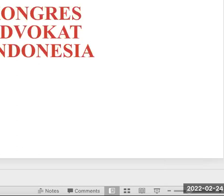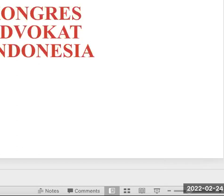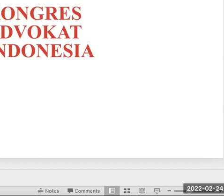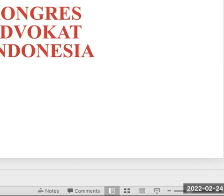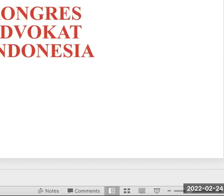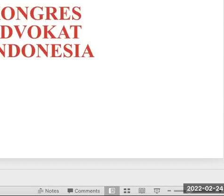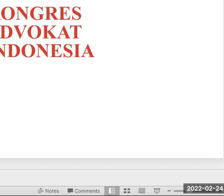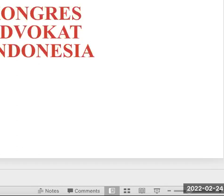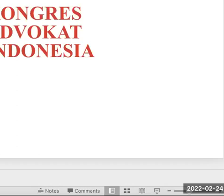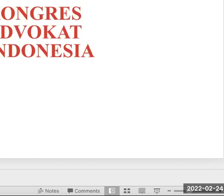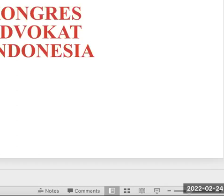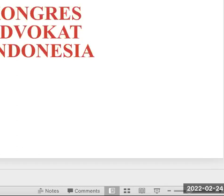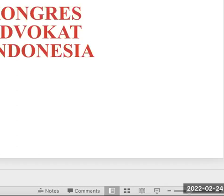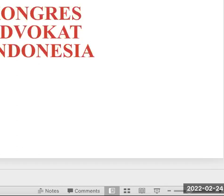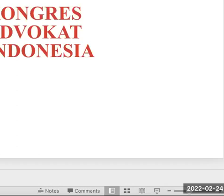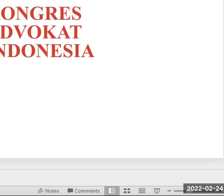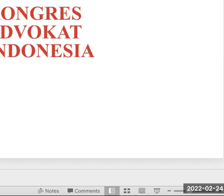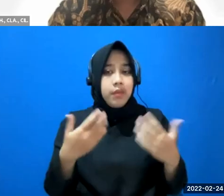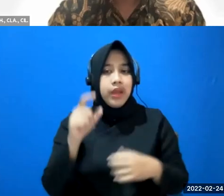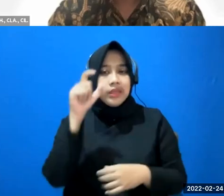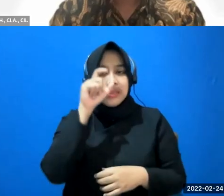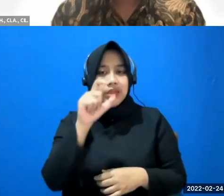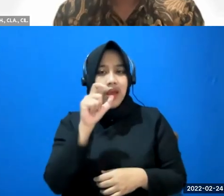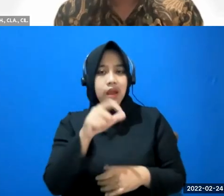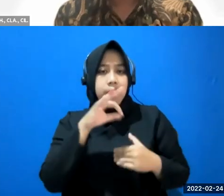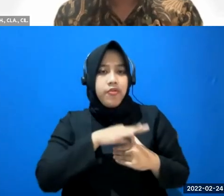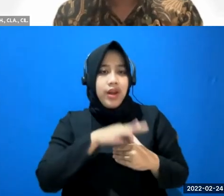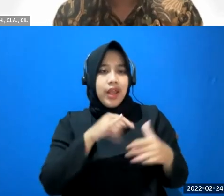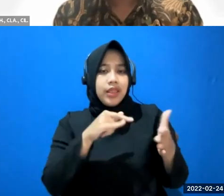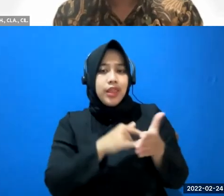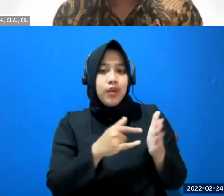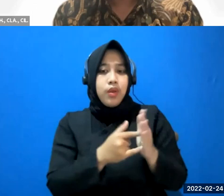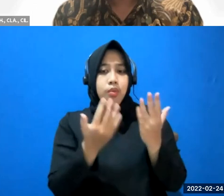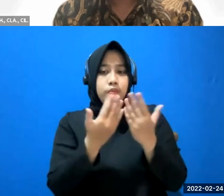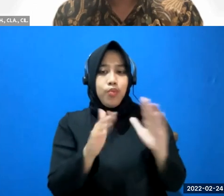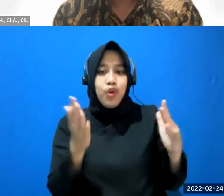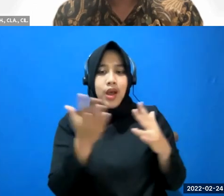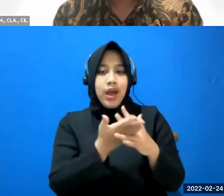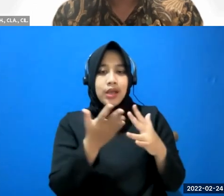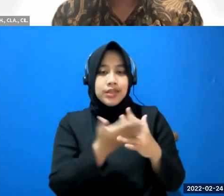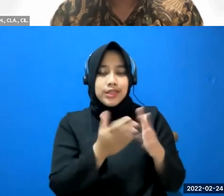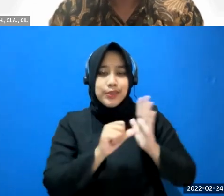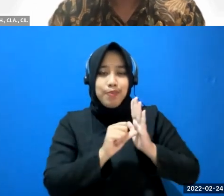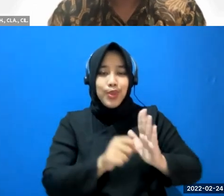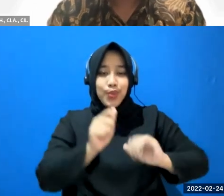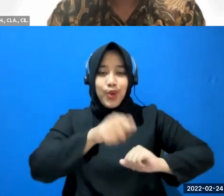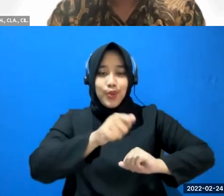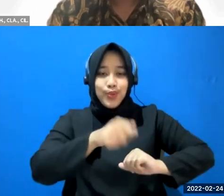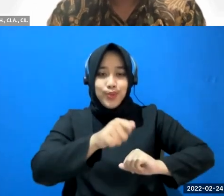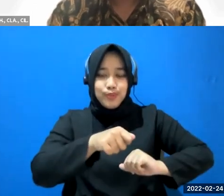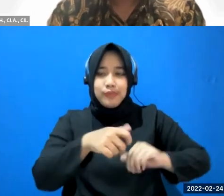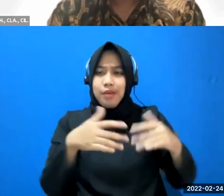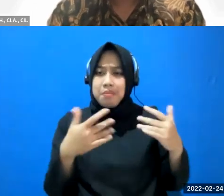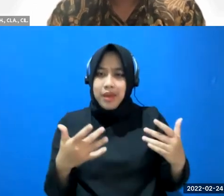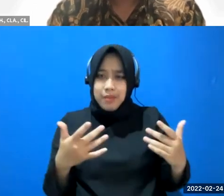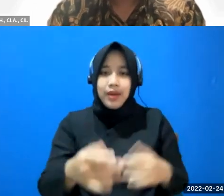Bain tadi itu, terkait bagaimana cara memanfaatkan teknologi untuk membuka akses terhadap bantuan hukum. Seharusnya bagaimana.